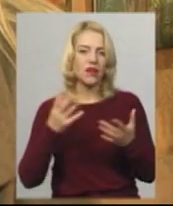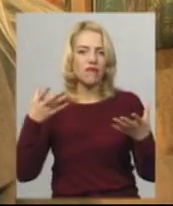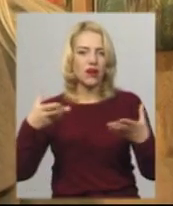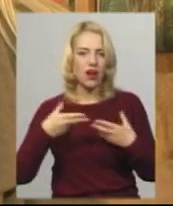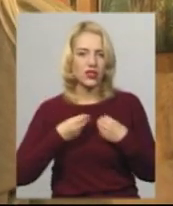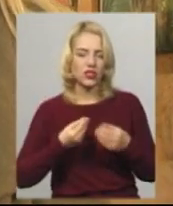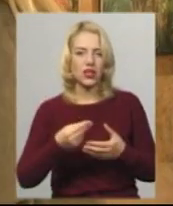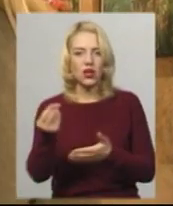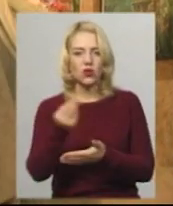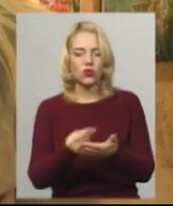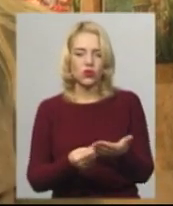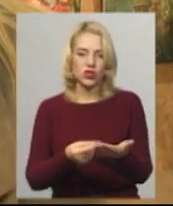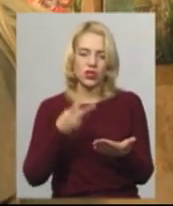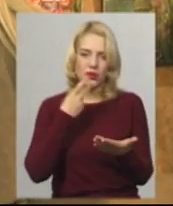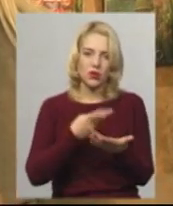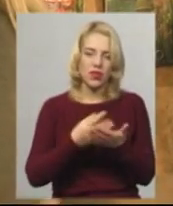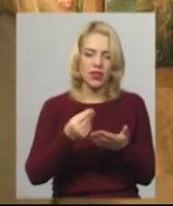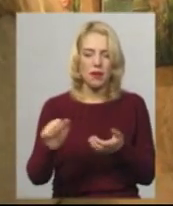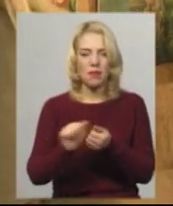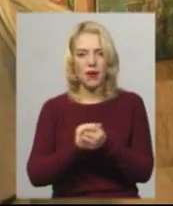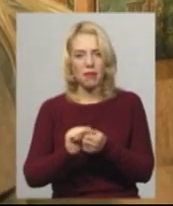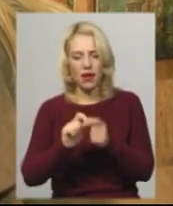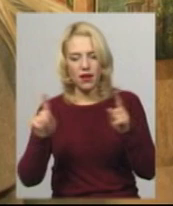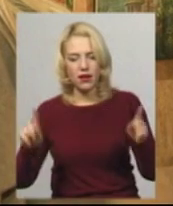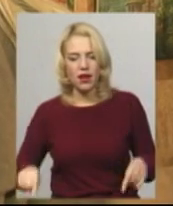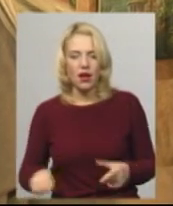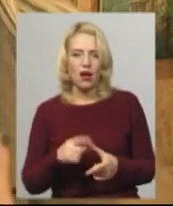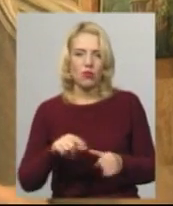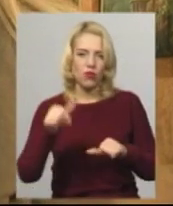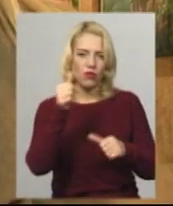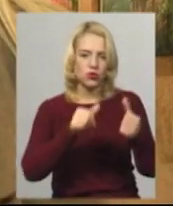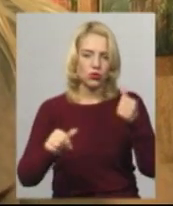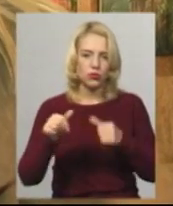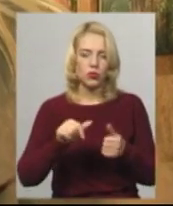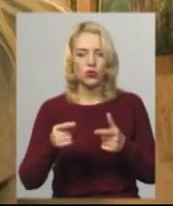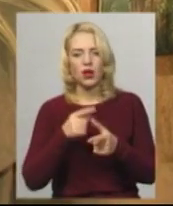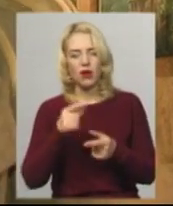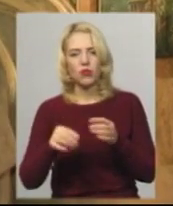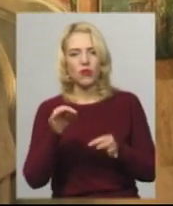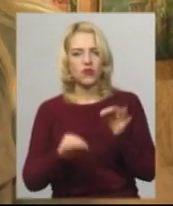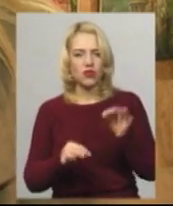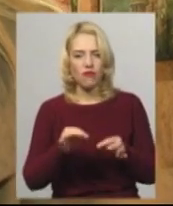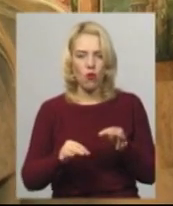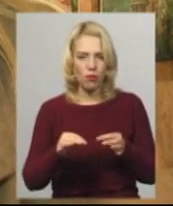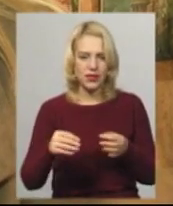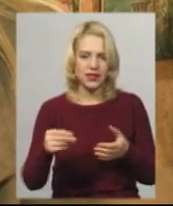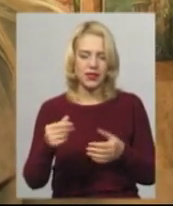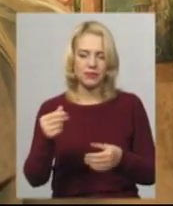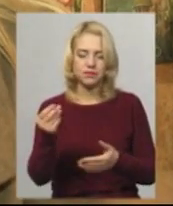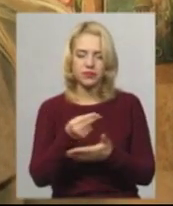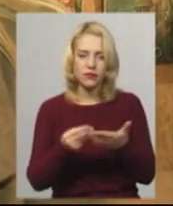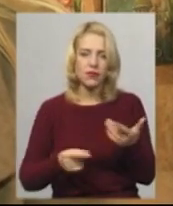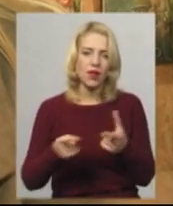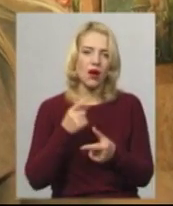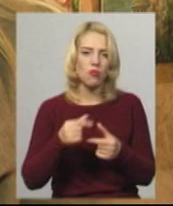того вони викладають або на папері, або у скульптурі, або в живописі, графіки. І